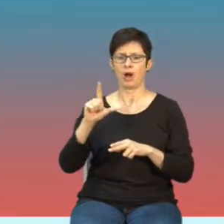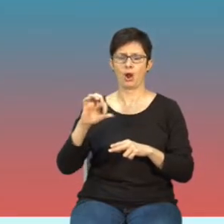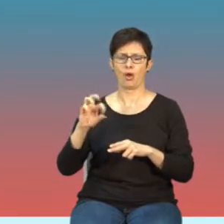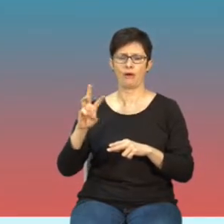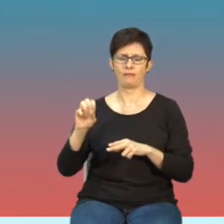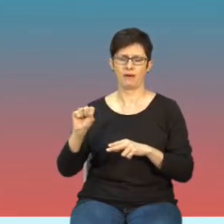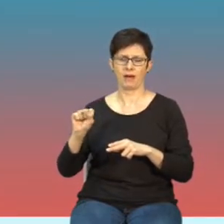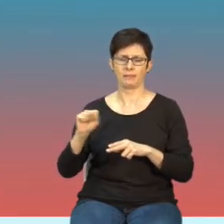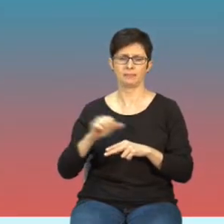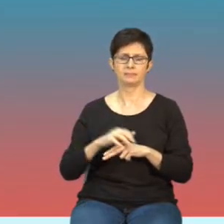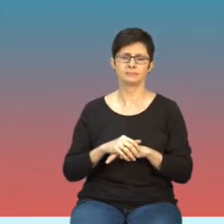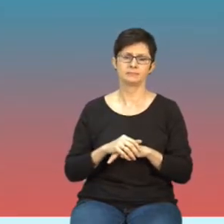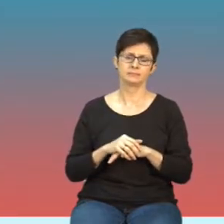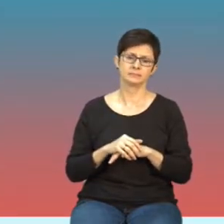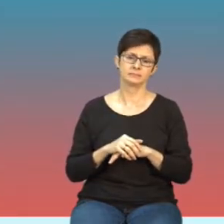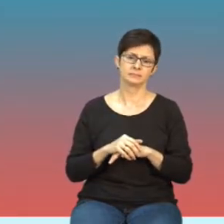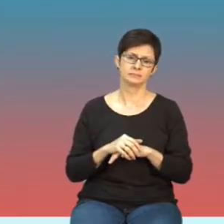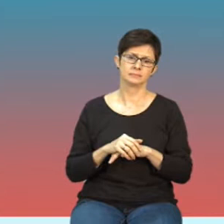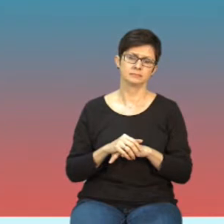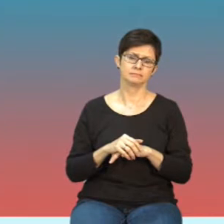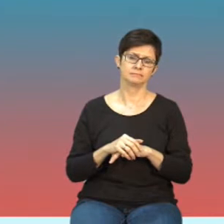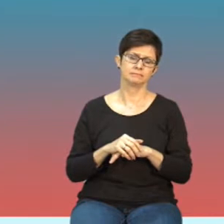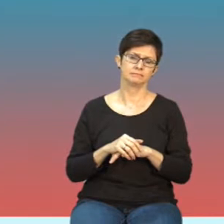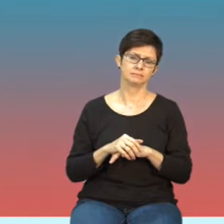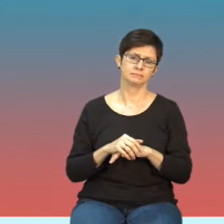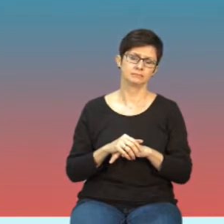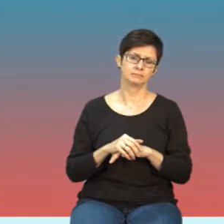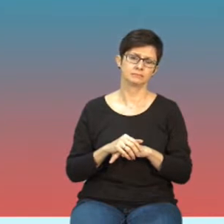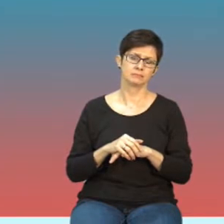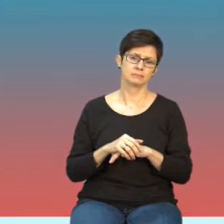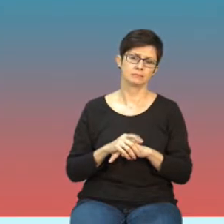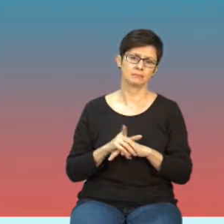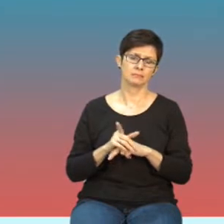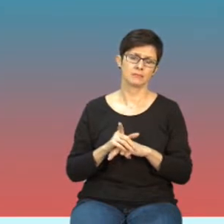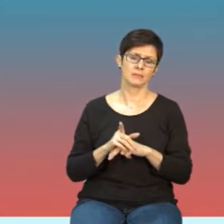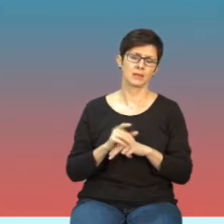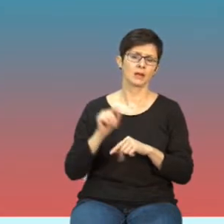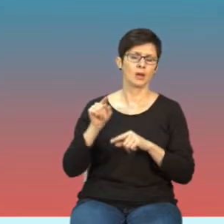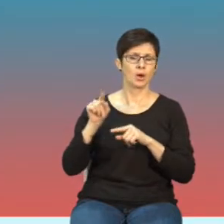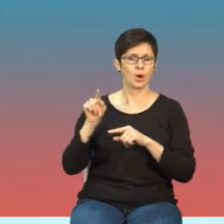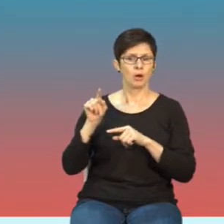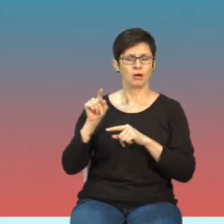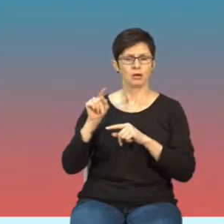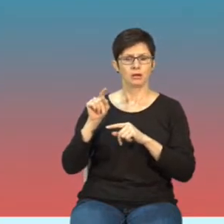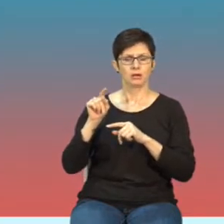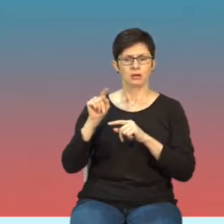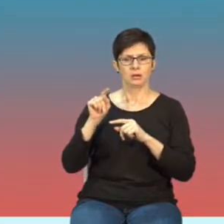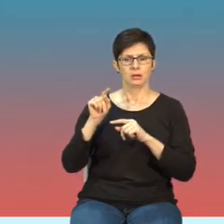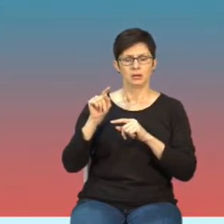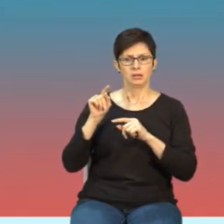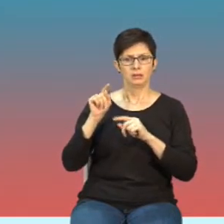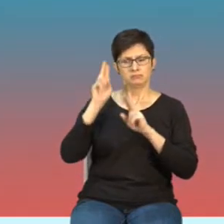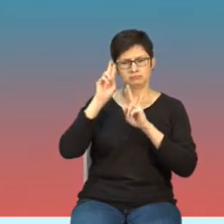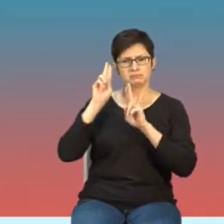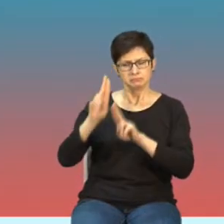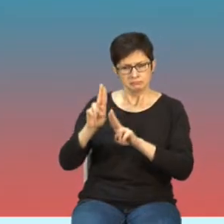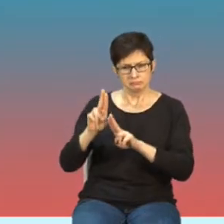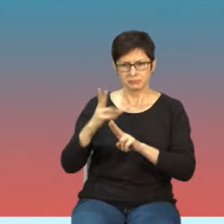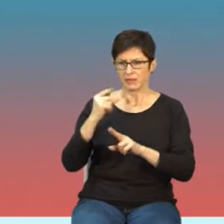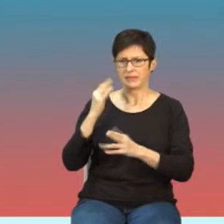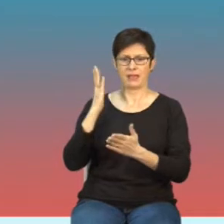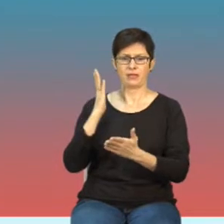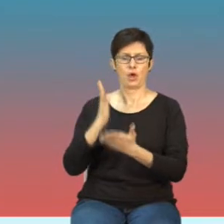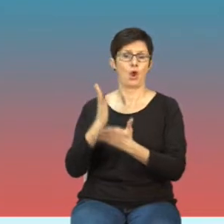choroby radiotelegrafistów. Czyli uznano, że nie tylko efekt